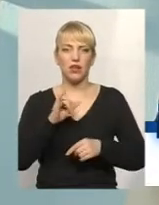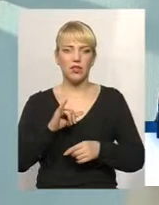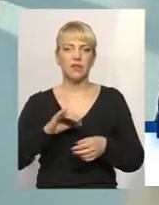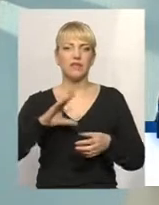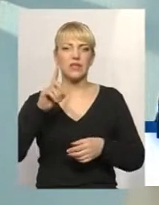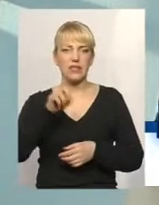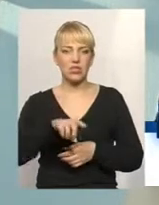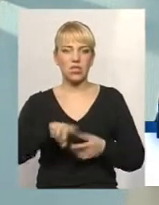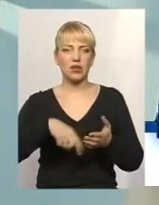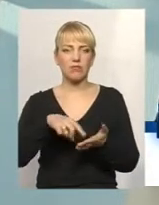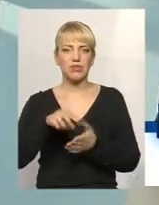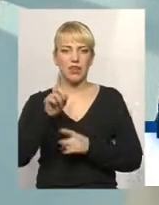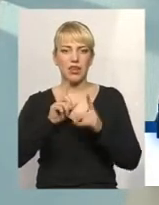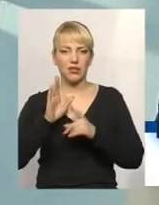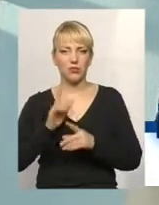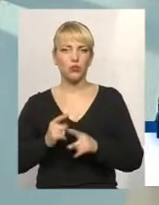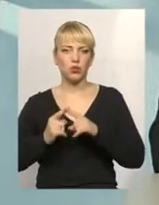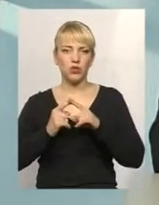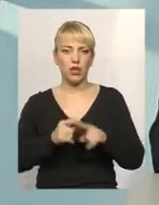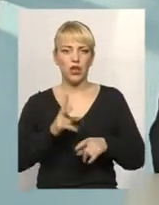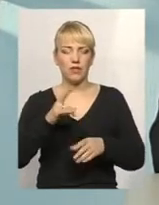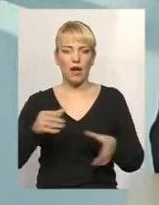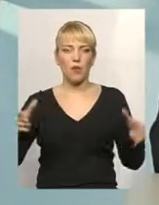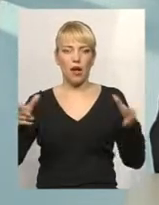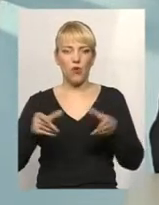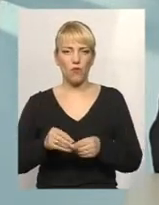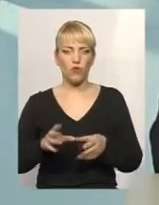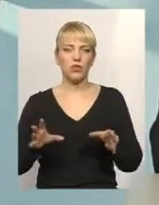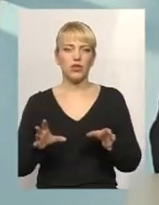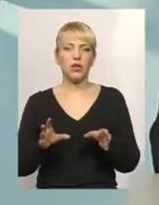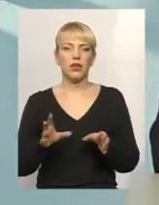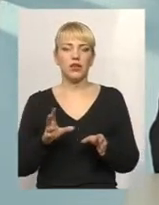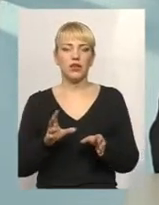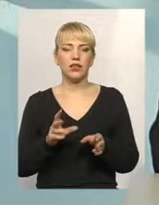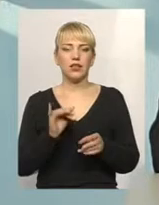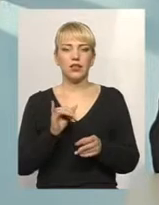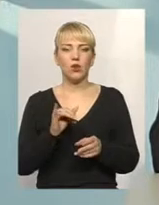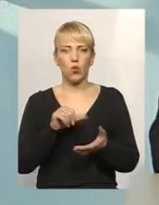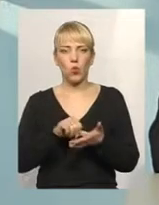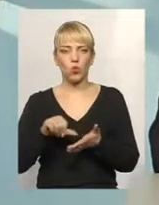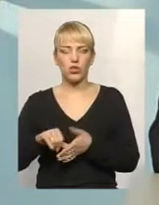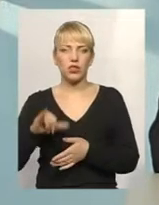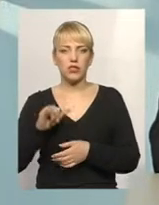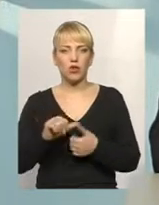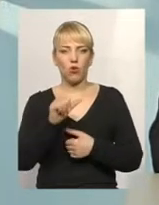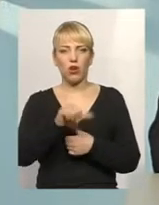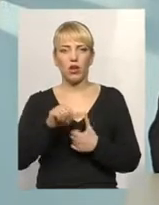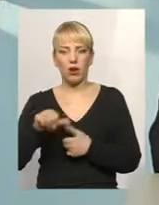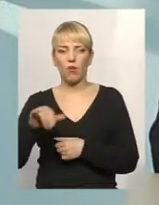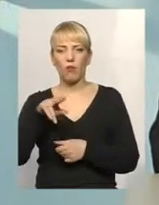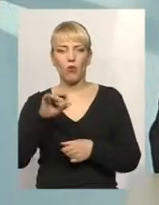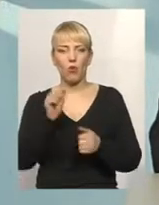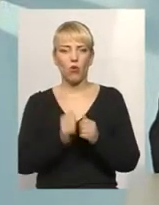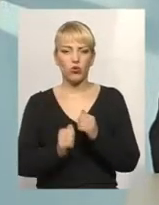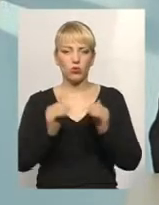ж таки міська рада буде йти і на паїву участь, на співфінансування. Я думаю, що окремо по кожному будинку буде